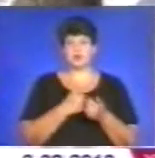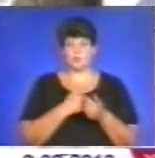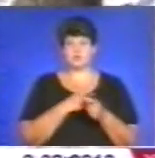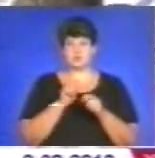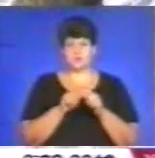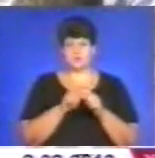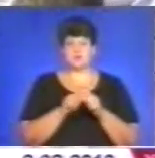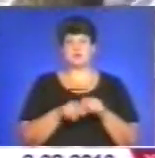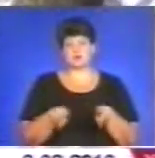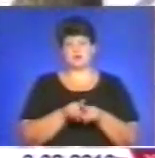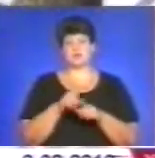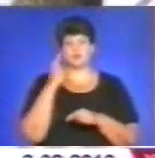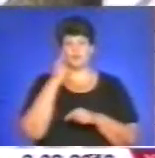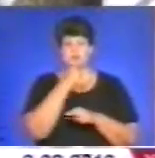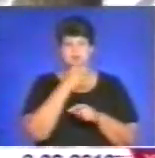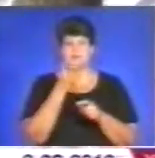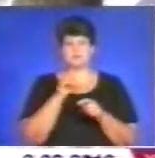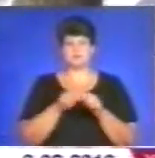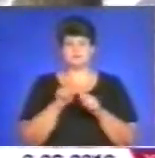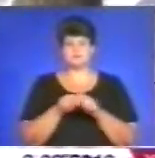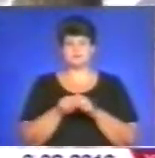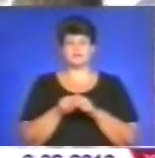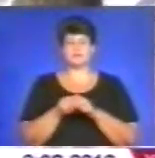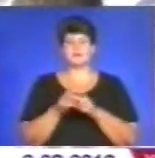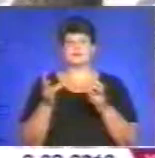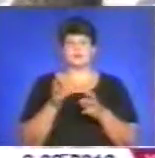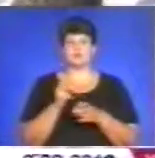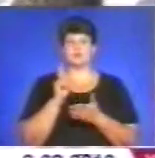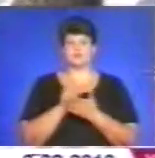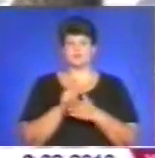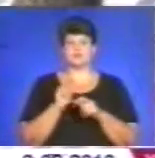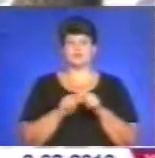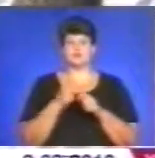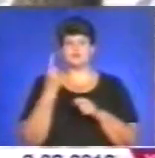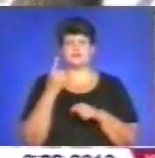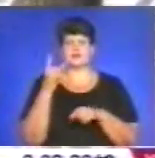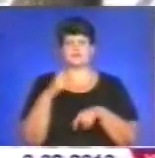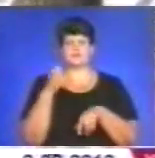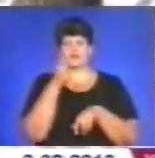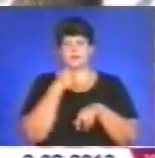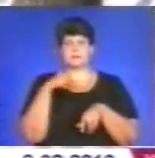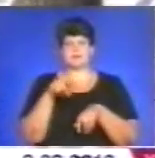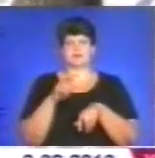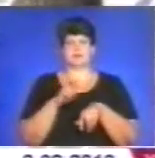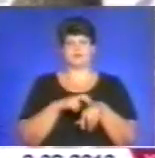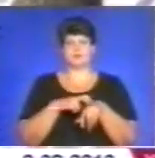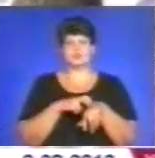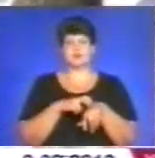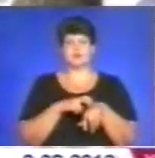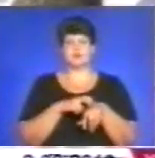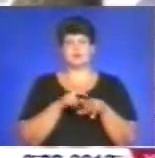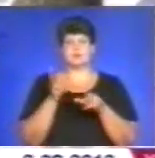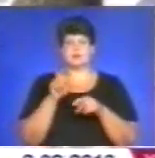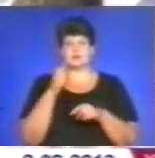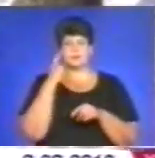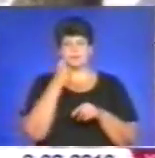профілактику, саме очі. І їм обов'язково потрібно до лікаря раз на рік, після 40 років, прийти до лікаря